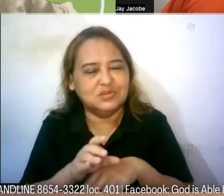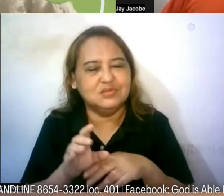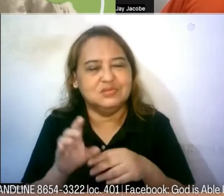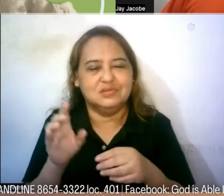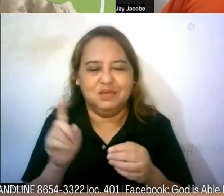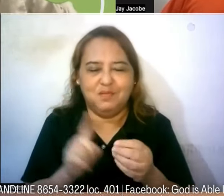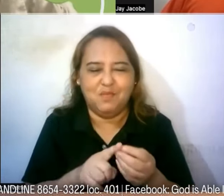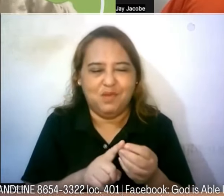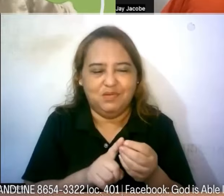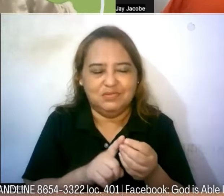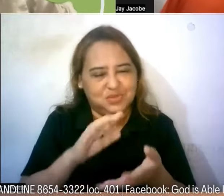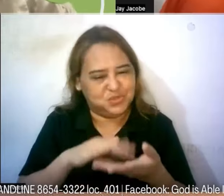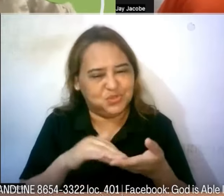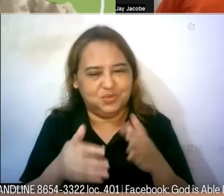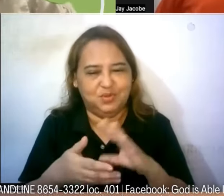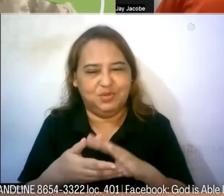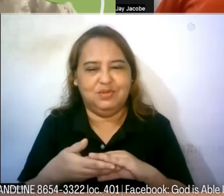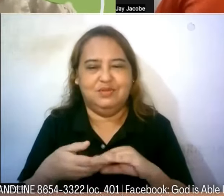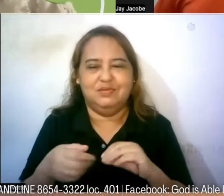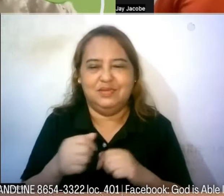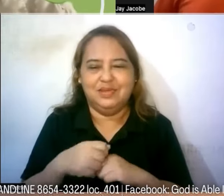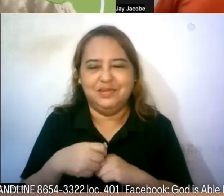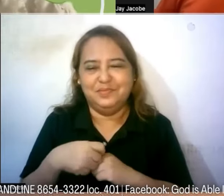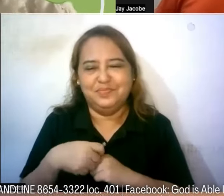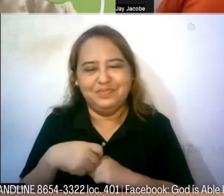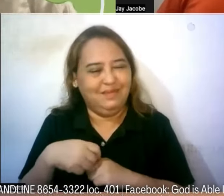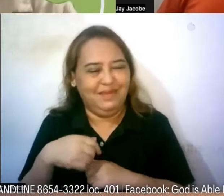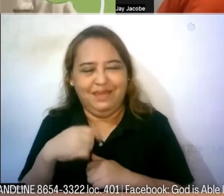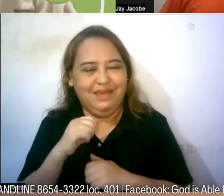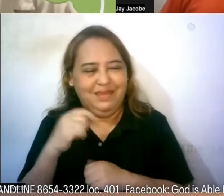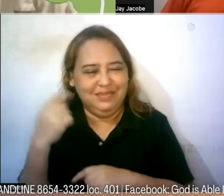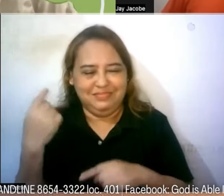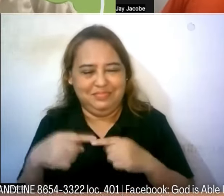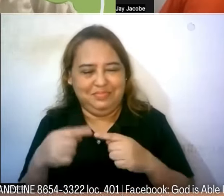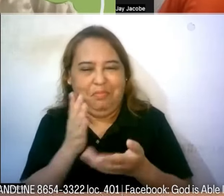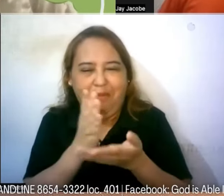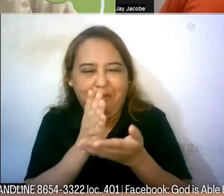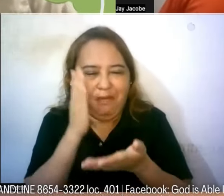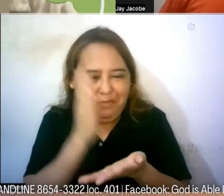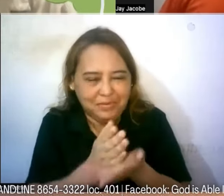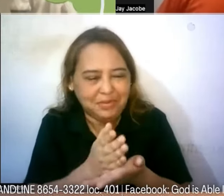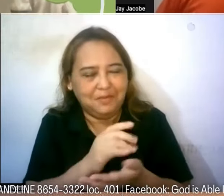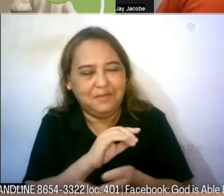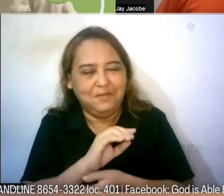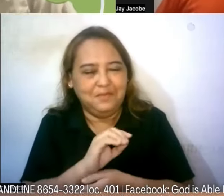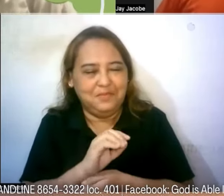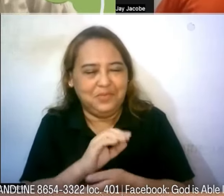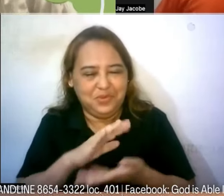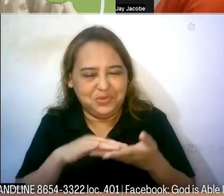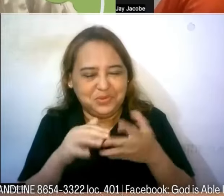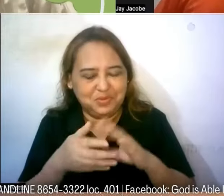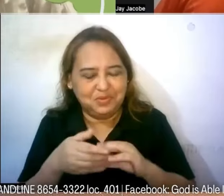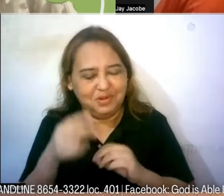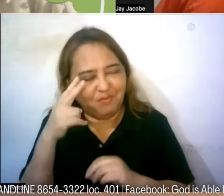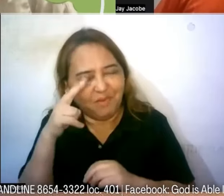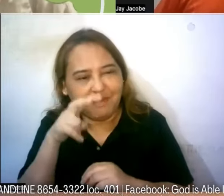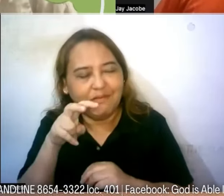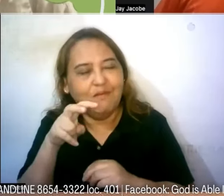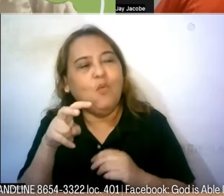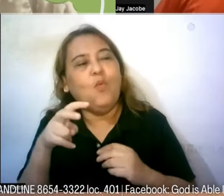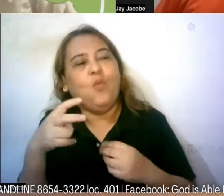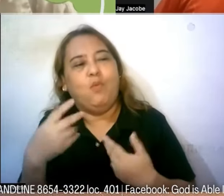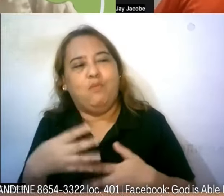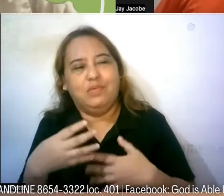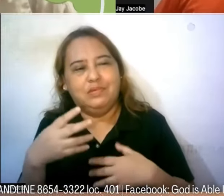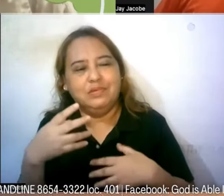Pastor Jay kanina kaya hindi ko maputol-putol si Pastor Jay kasi bukod sa ma-action at makulay kitang-kita na may Diyos na buhay